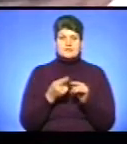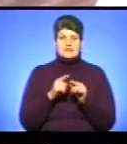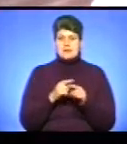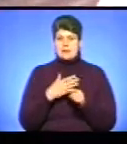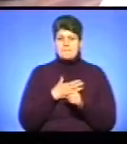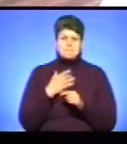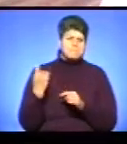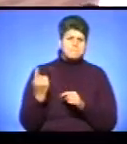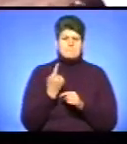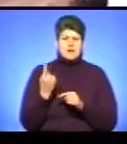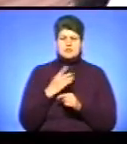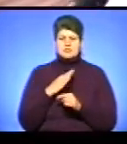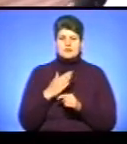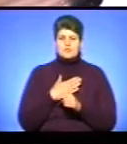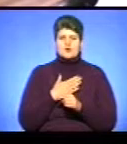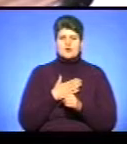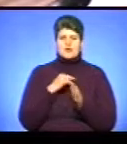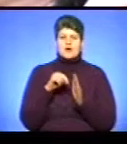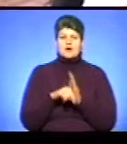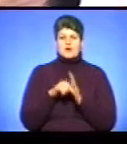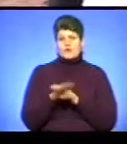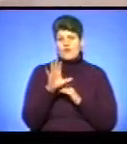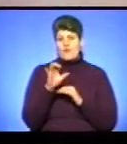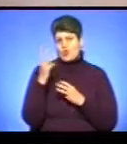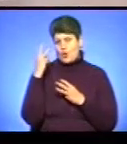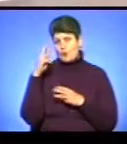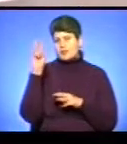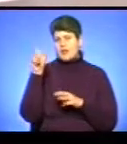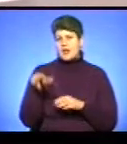моя роль у фотомоделі.